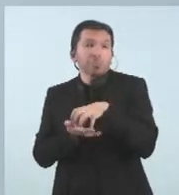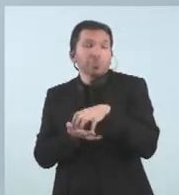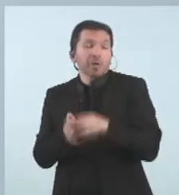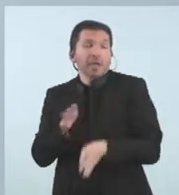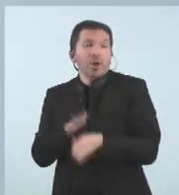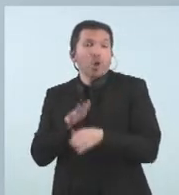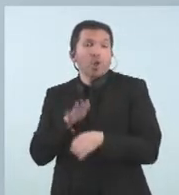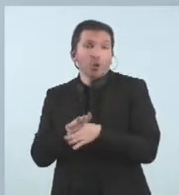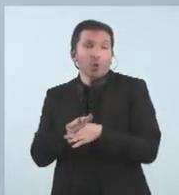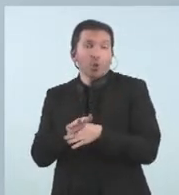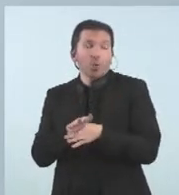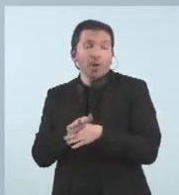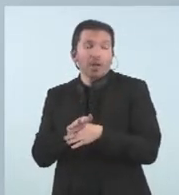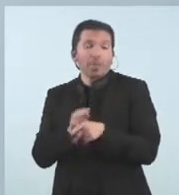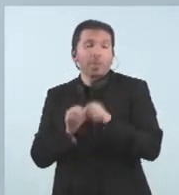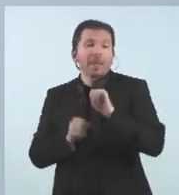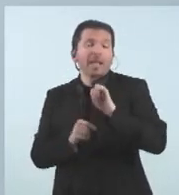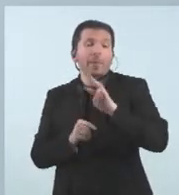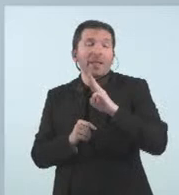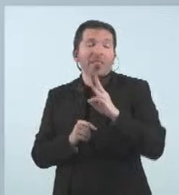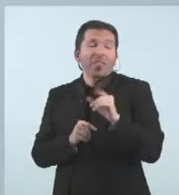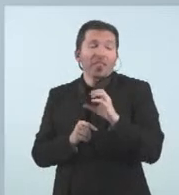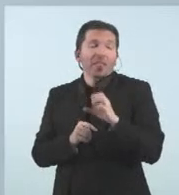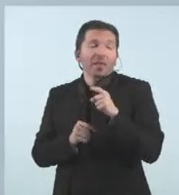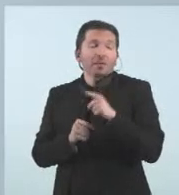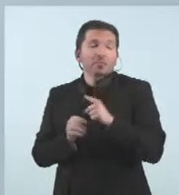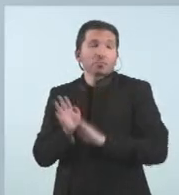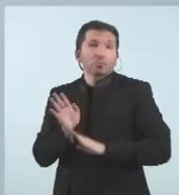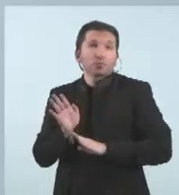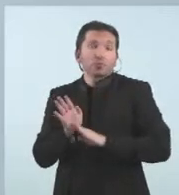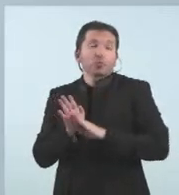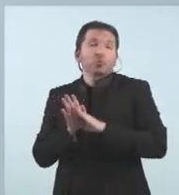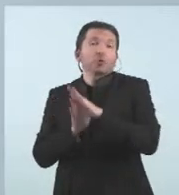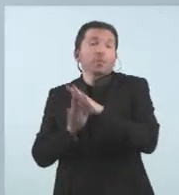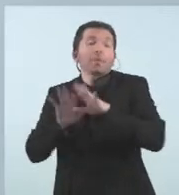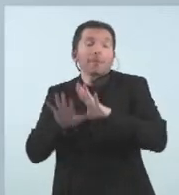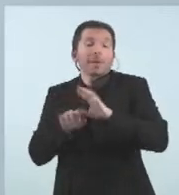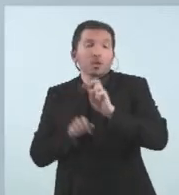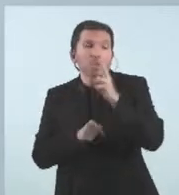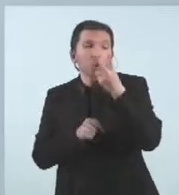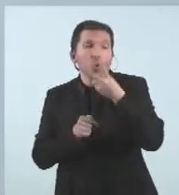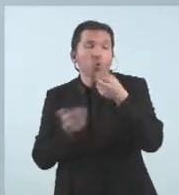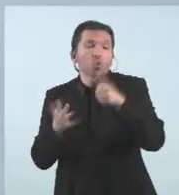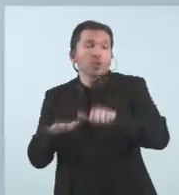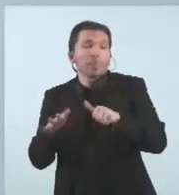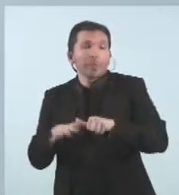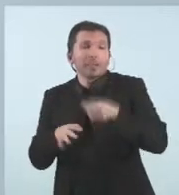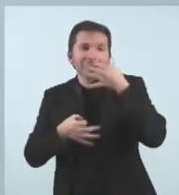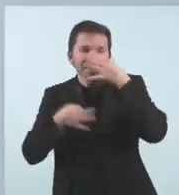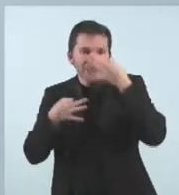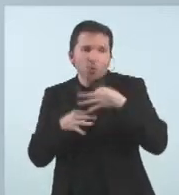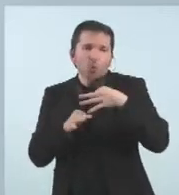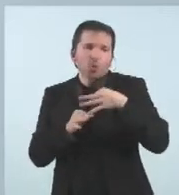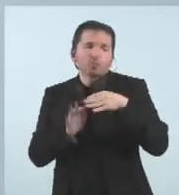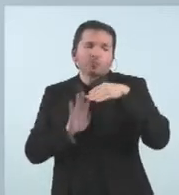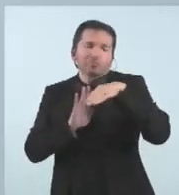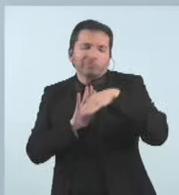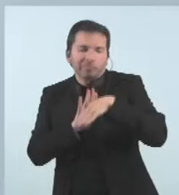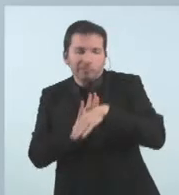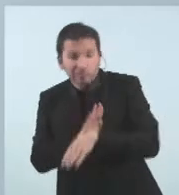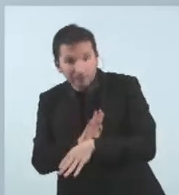increments de la inflació, però que després, durant el segon semestre, semblaria que les pressions inflacionistes baixarien.